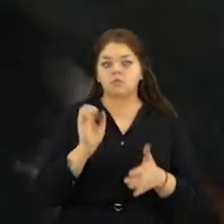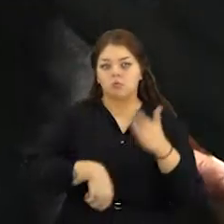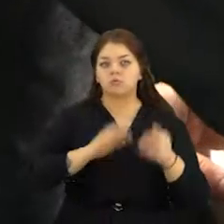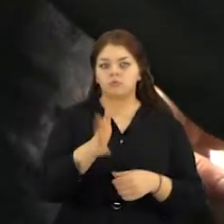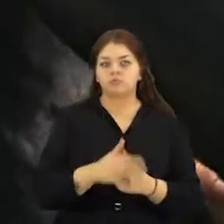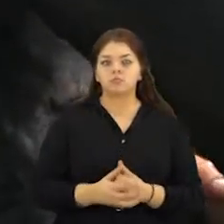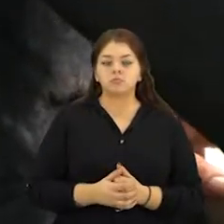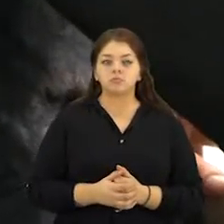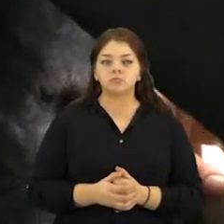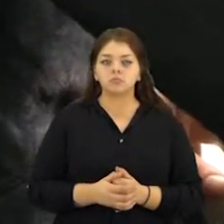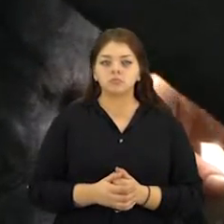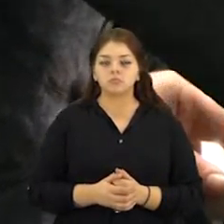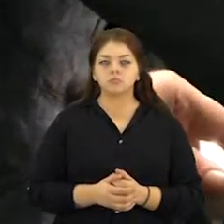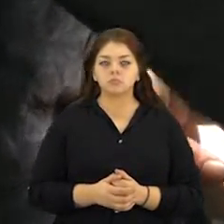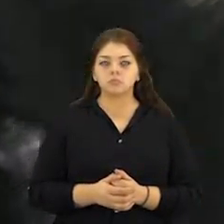administracinės būdos.